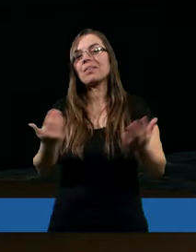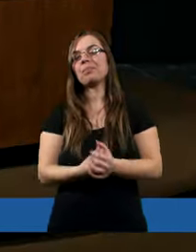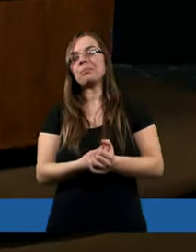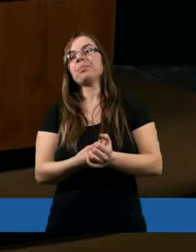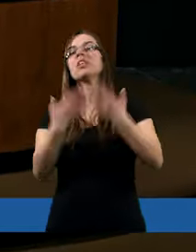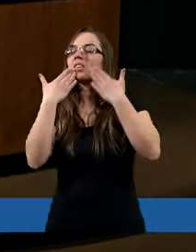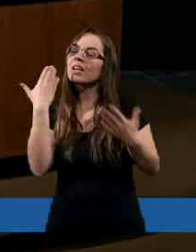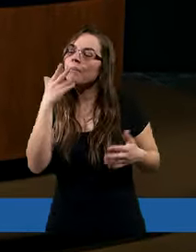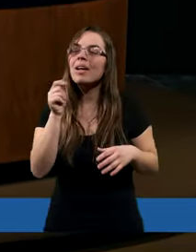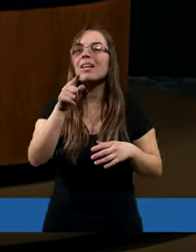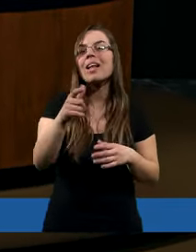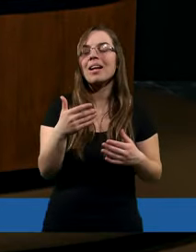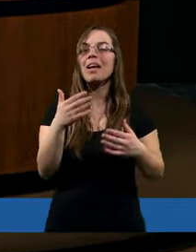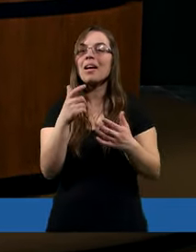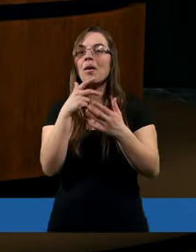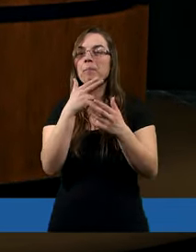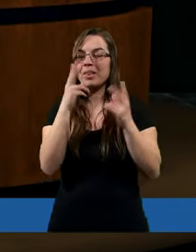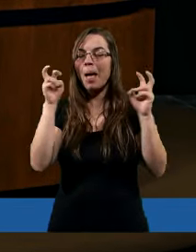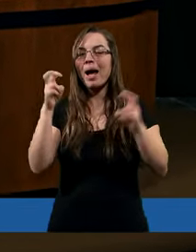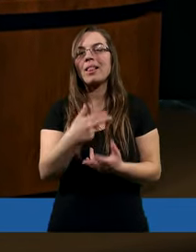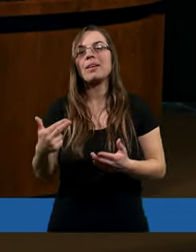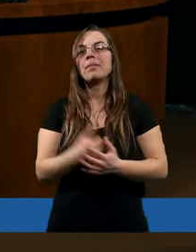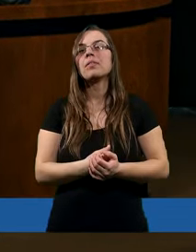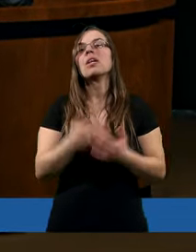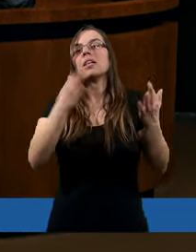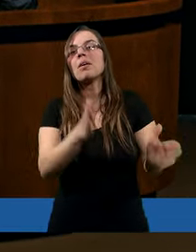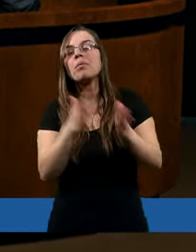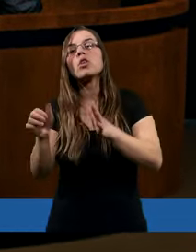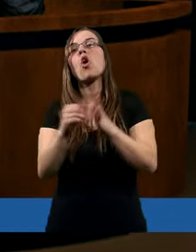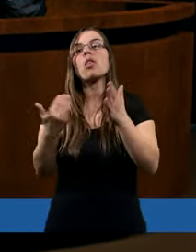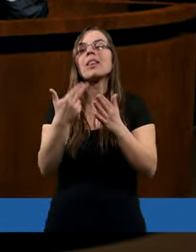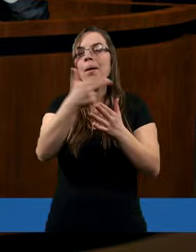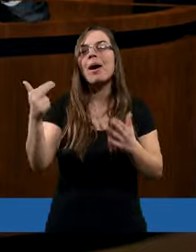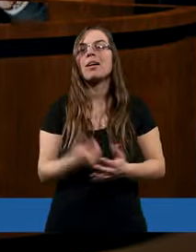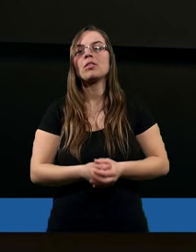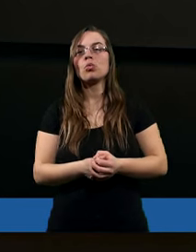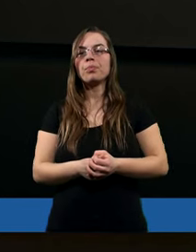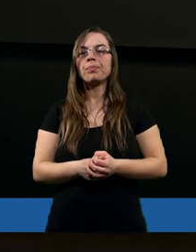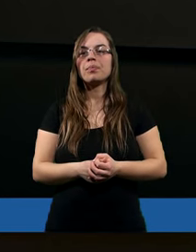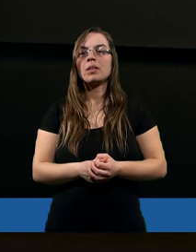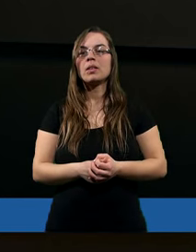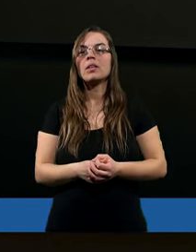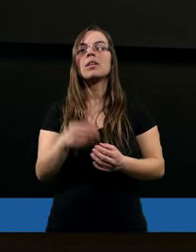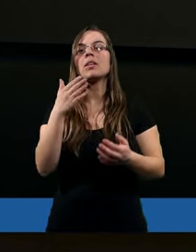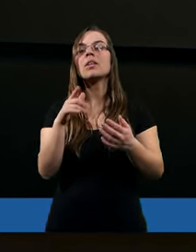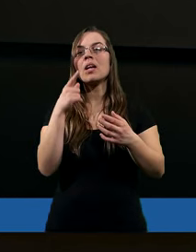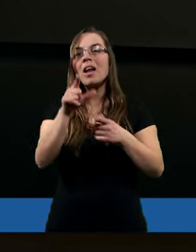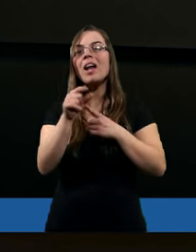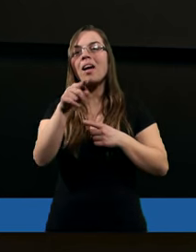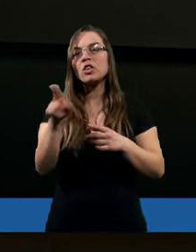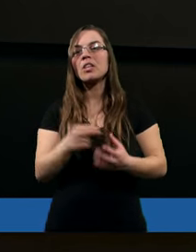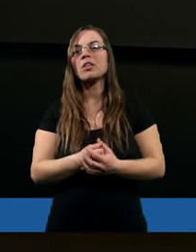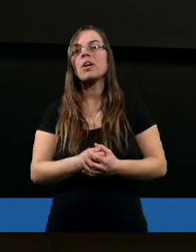Dziękuję, dziękuję za te przykłady. Teraz powiedzmy do następnego tematu, który jest w miarę trudny,